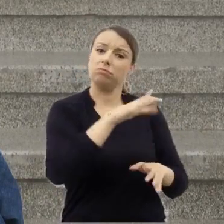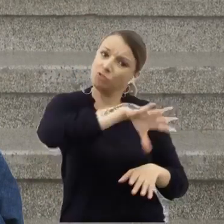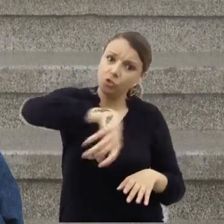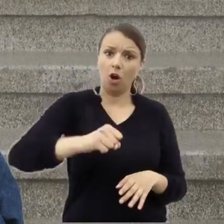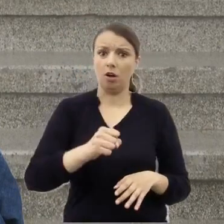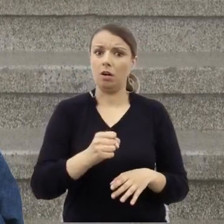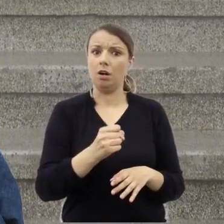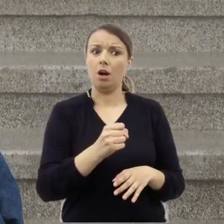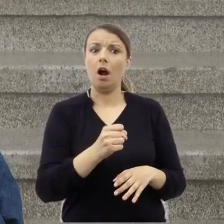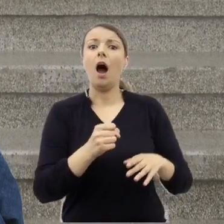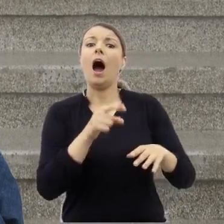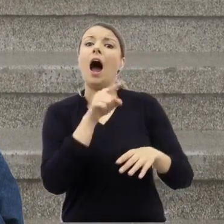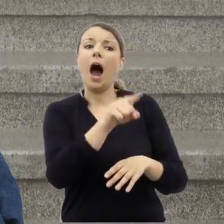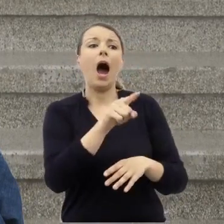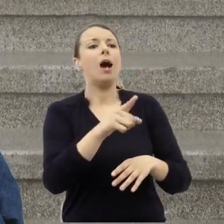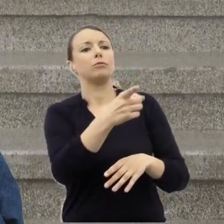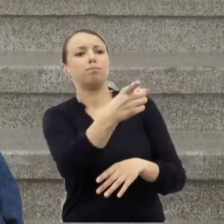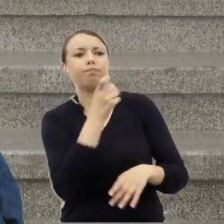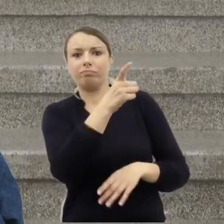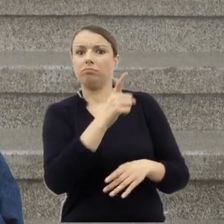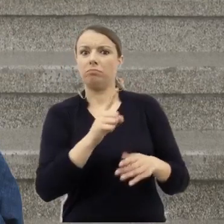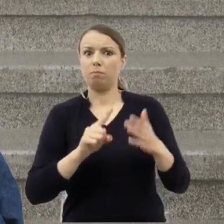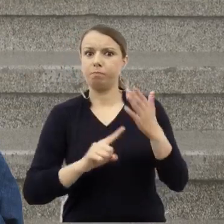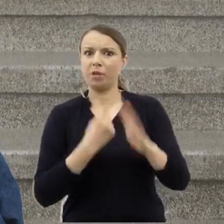wystrzał, który pociągnął pierwsze ofiary.